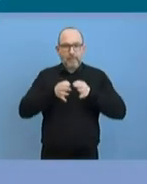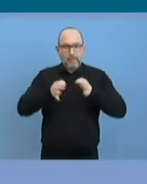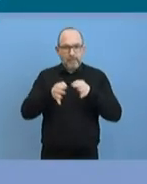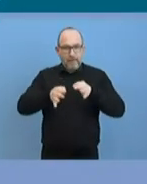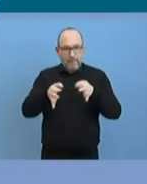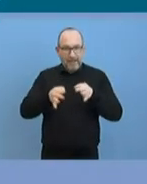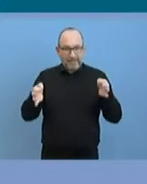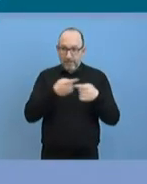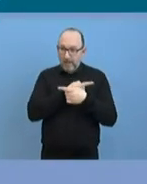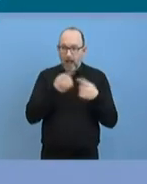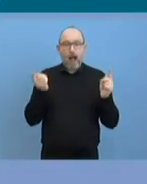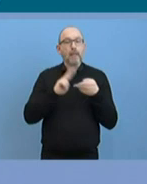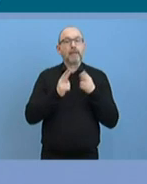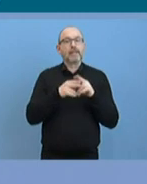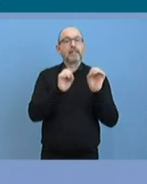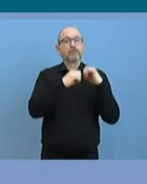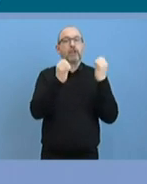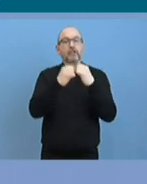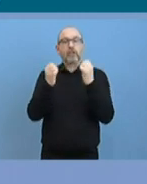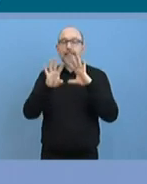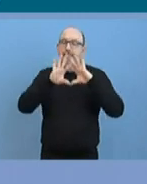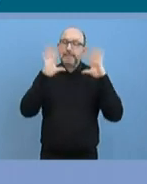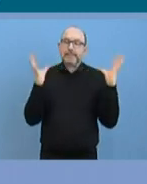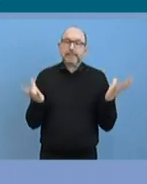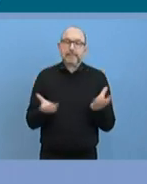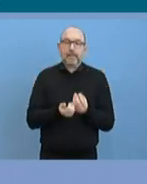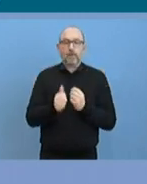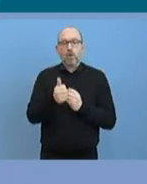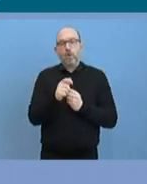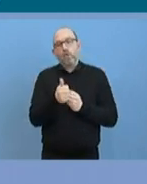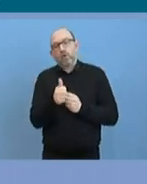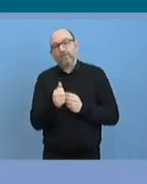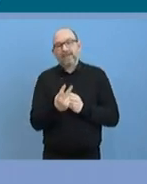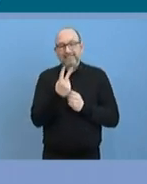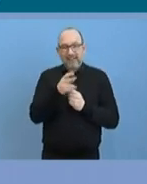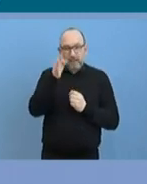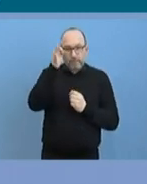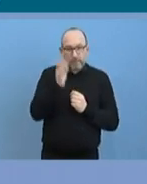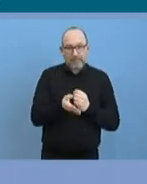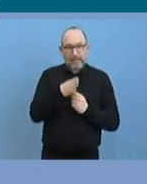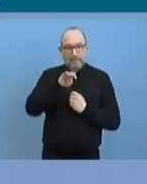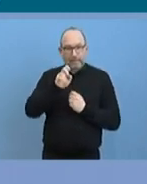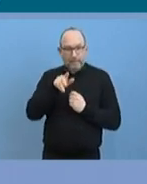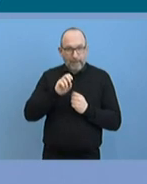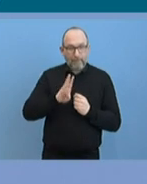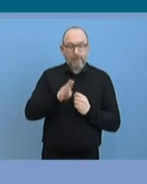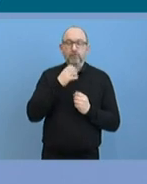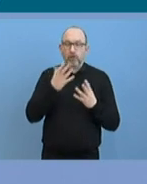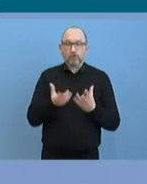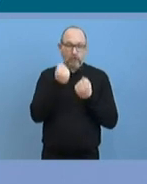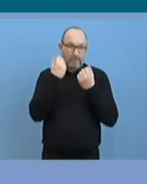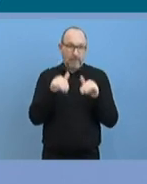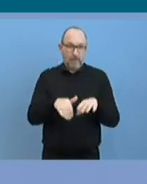jetzt ergriffen haben, schon einen Umfang von schätzungsweise 2 Prozent des BIP erreicht. Und auch die